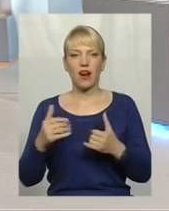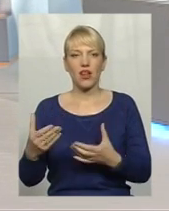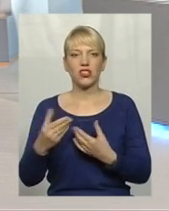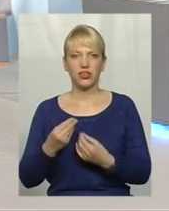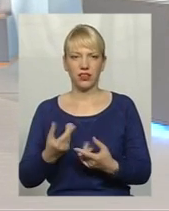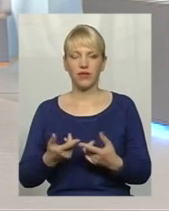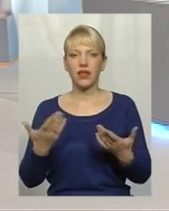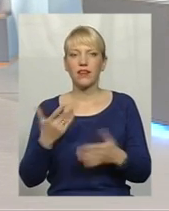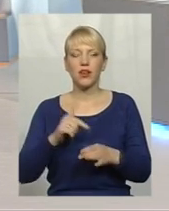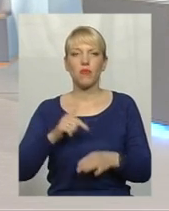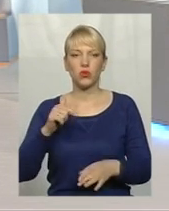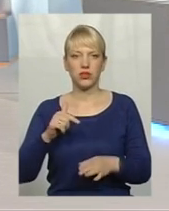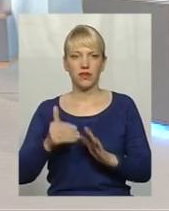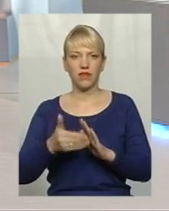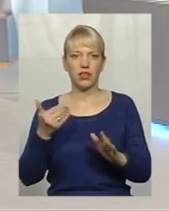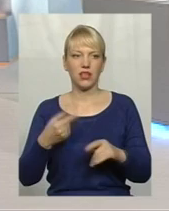емоції на самому?